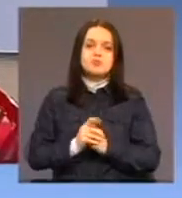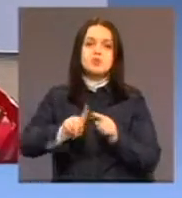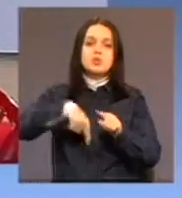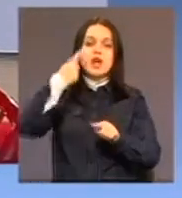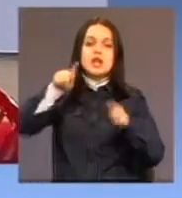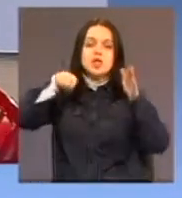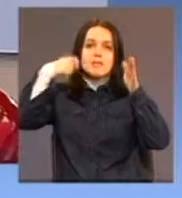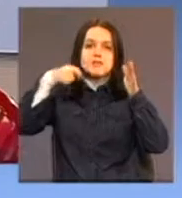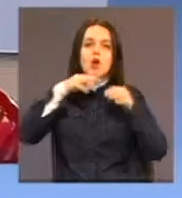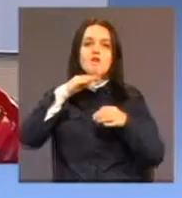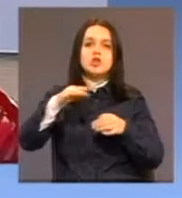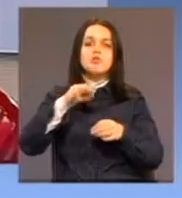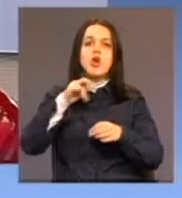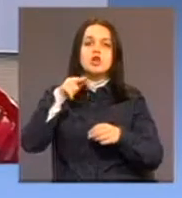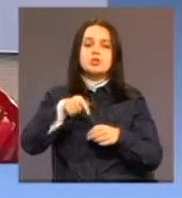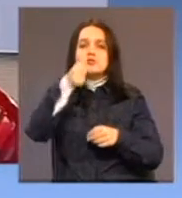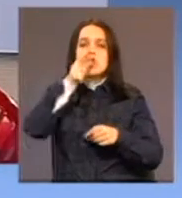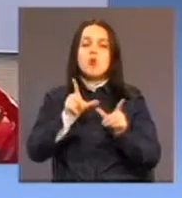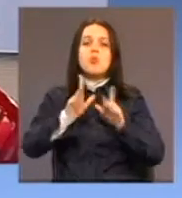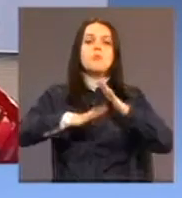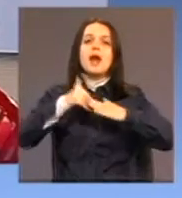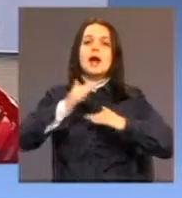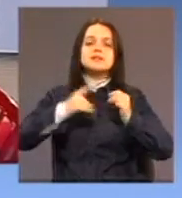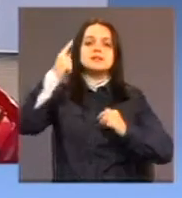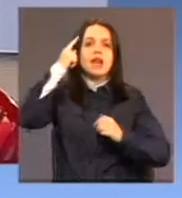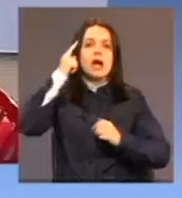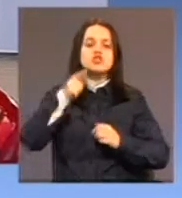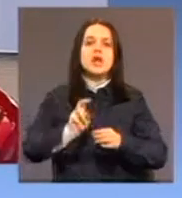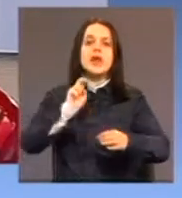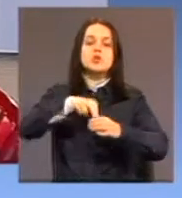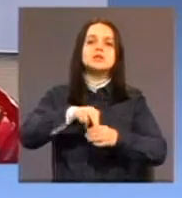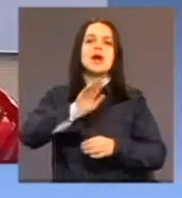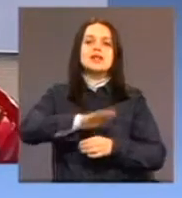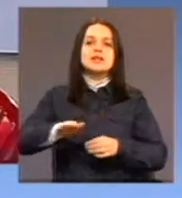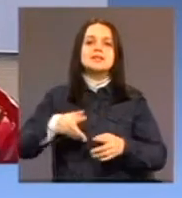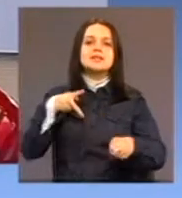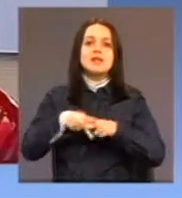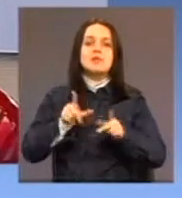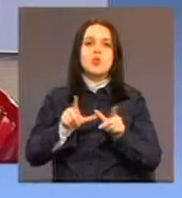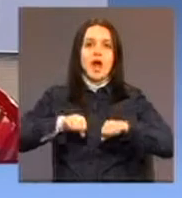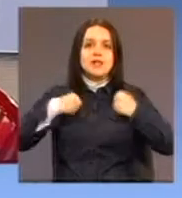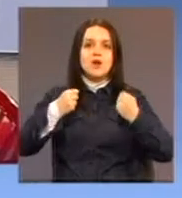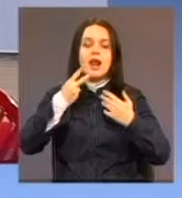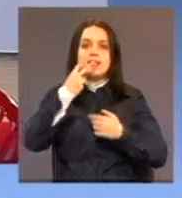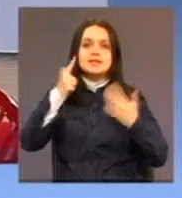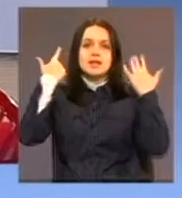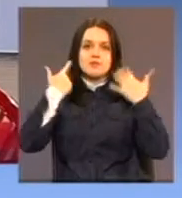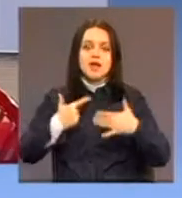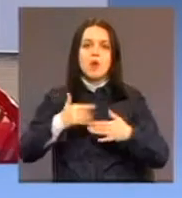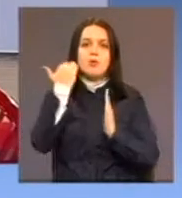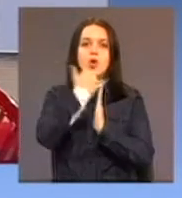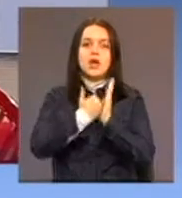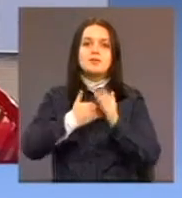emisiji govorit ćemo o tome šta u praksi znači inkluzija djece sa smetnjama u razvoju. Gledajte nas za sedam dana u programima